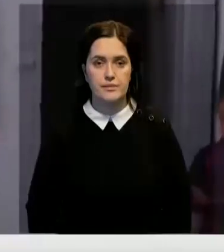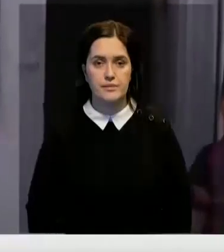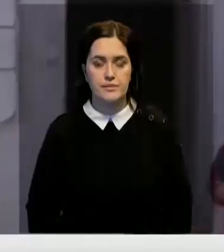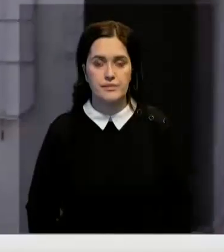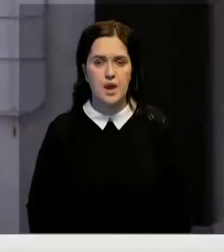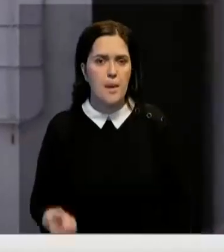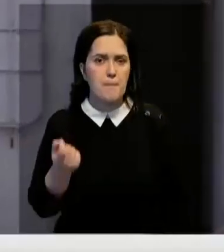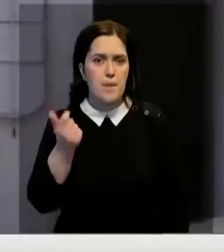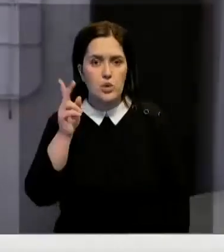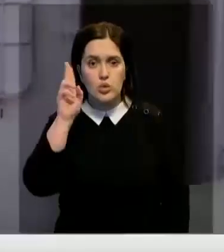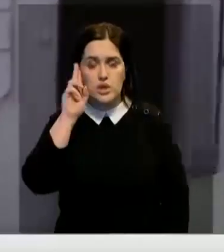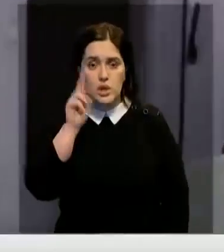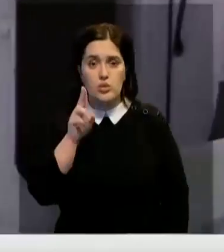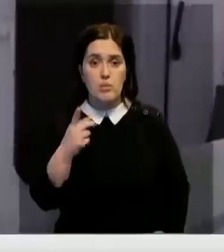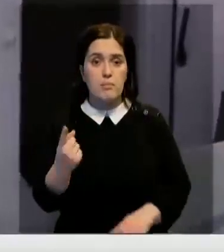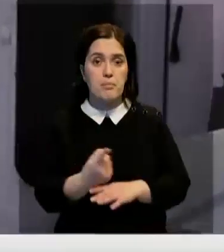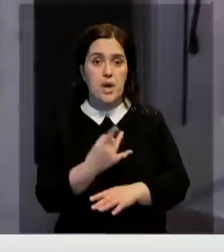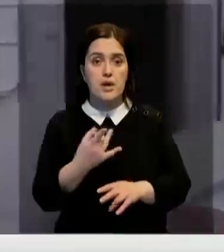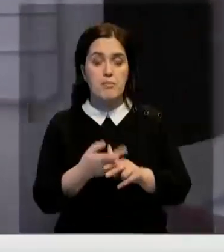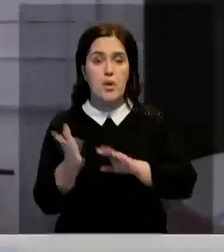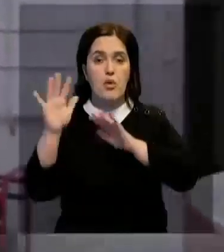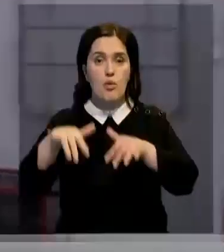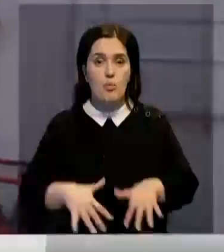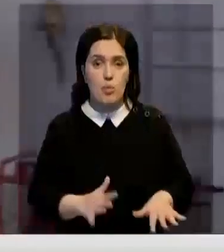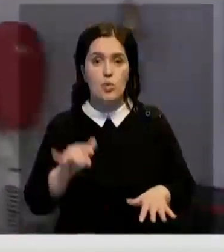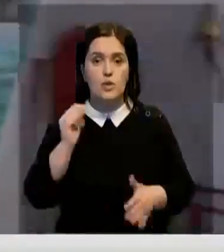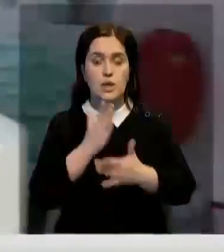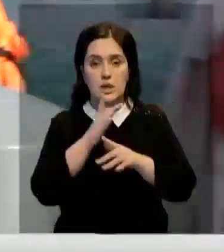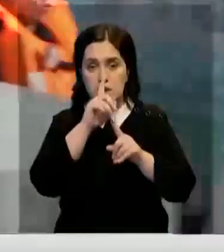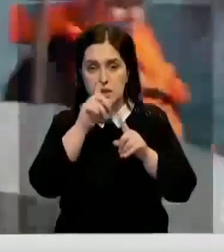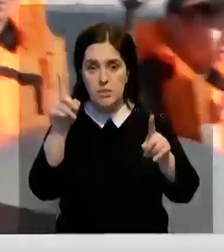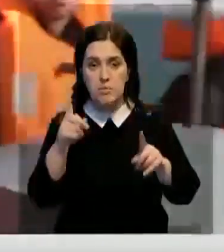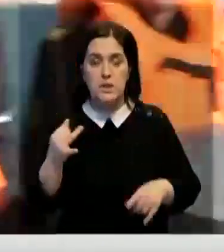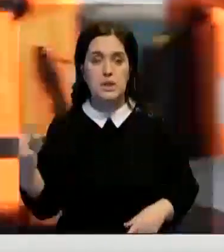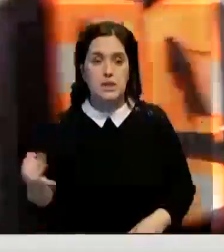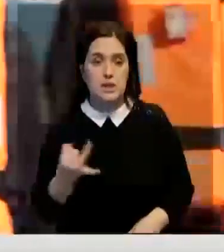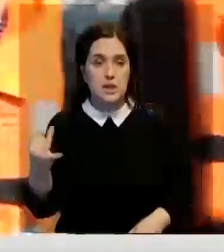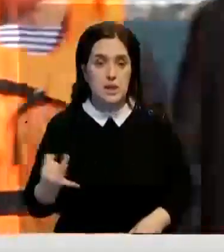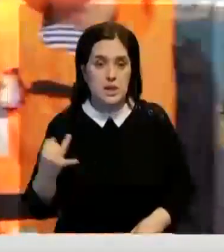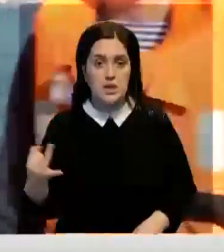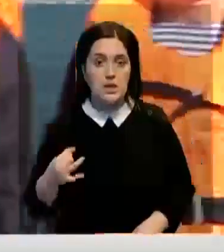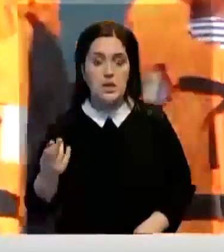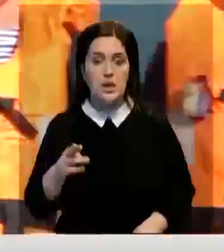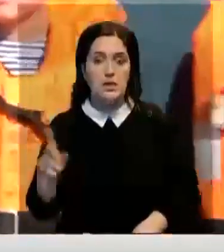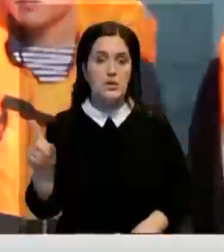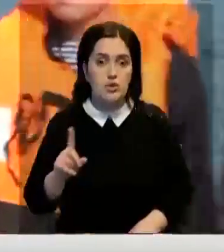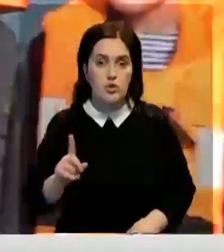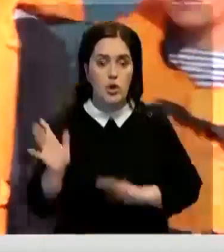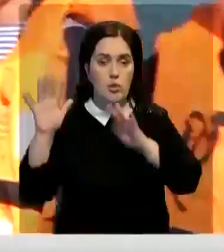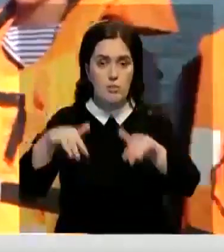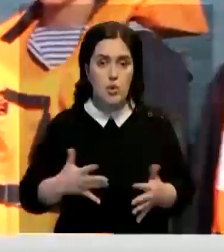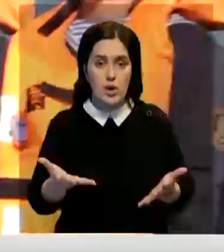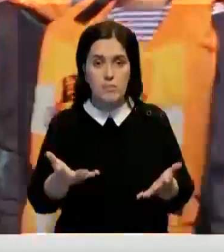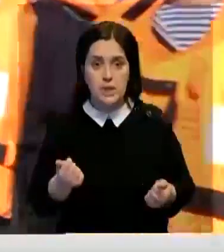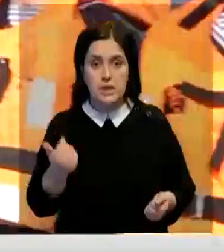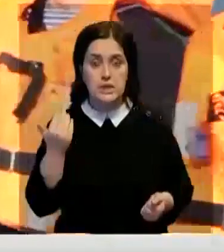Мало кто знает, что для тех, кто впервые вышел в море, у моряков есть необычный и интересный ритуал. Для того, чтобы море приняло тебя,